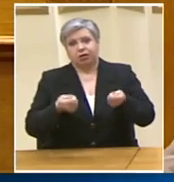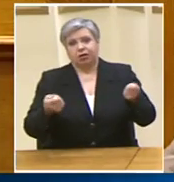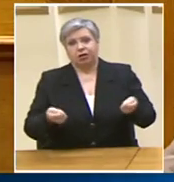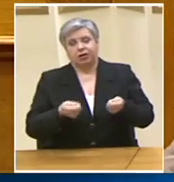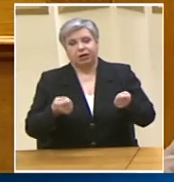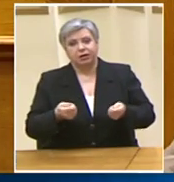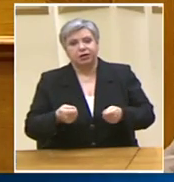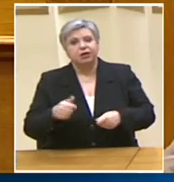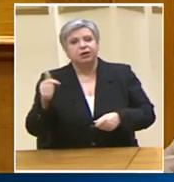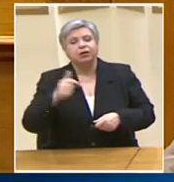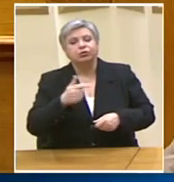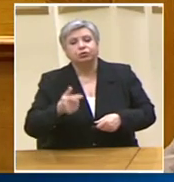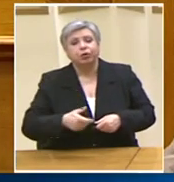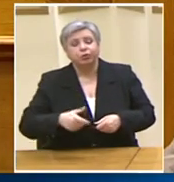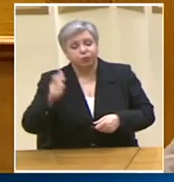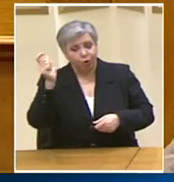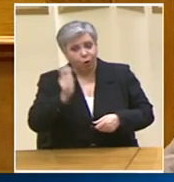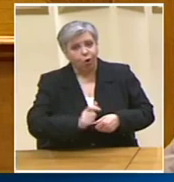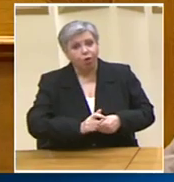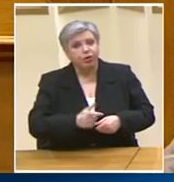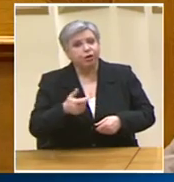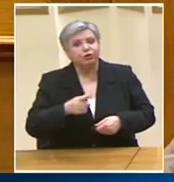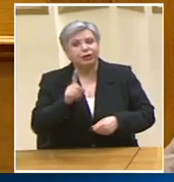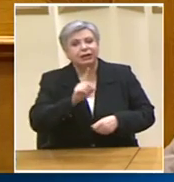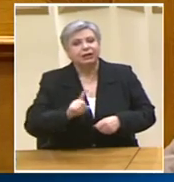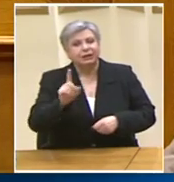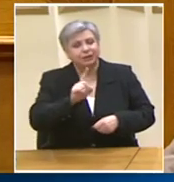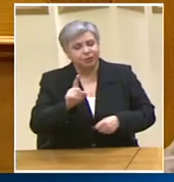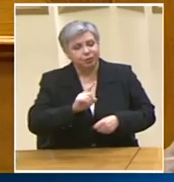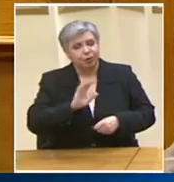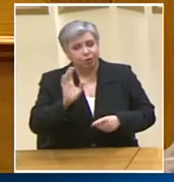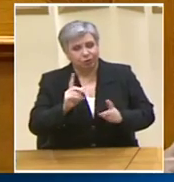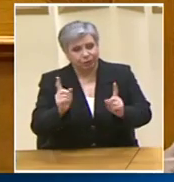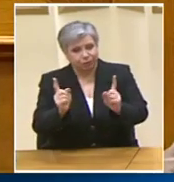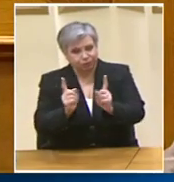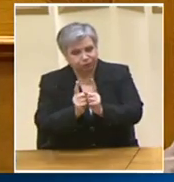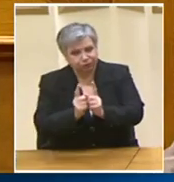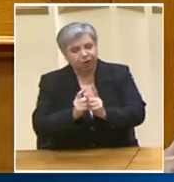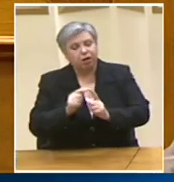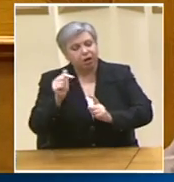Μητσοτάκης Όταν συνάντησε για να ευχαριστήσει Το κύριο Ρουμπάτη την προηγούμενη εβδομάδα στο Μαξίμου